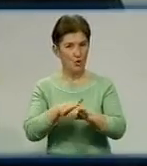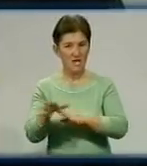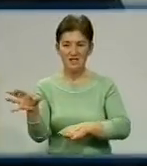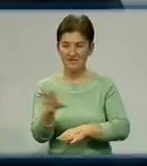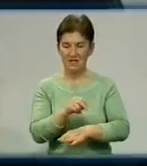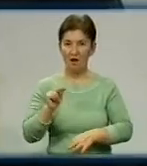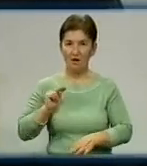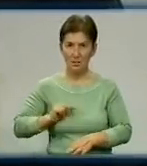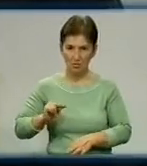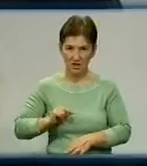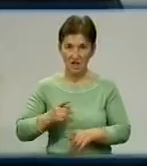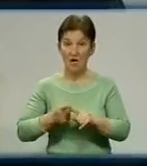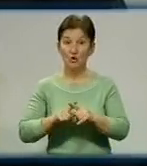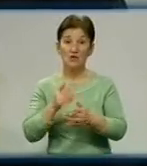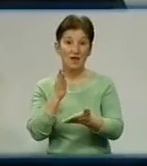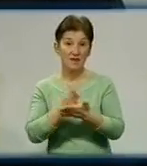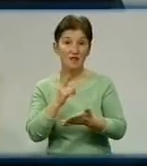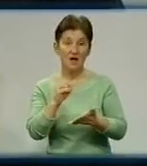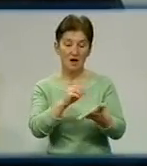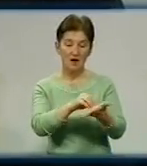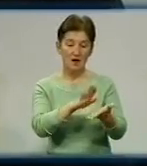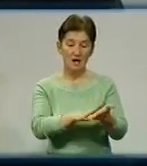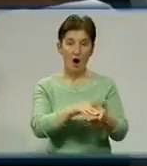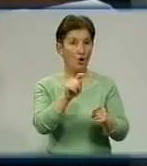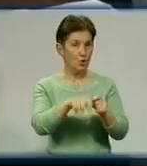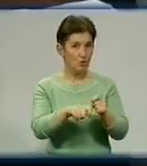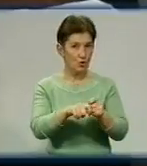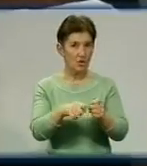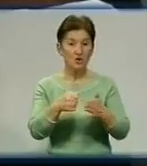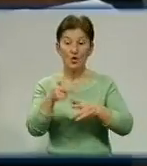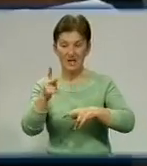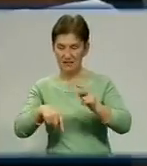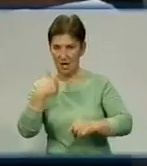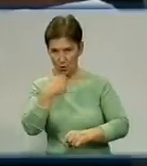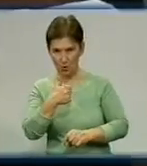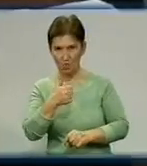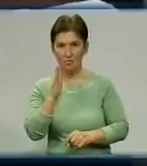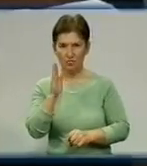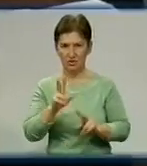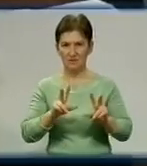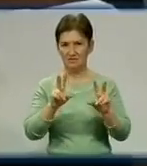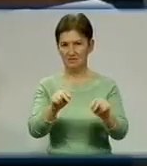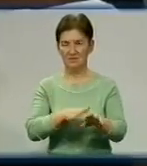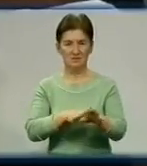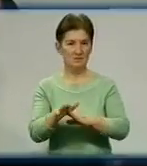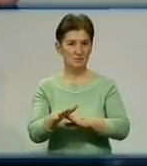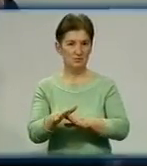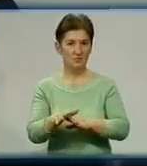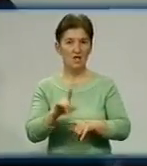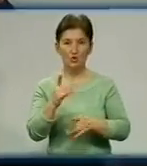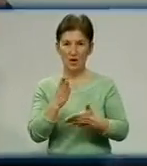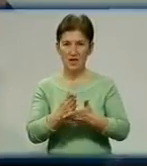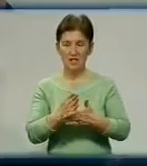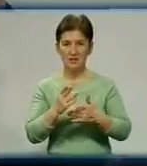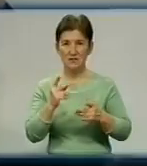досі тримається на контролі і планується виконати до кінця поточного року. Надані відповіді посадовець відписками не вважає. Єдине, в чому визнає провину,